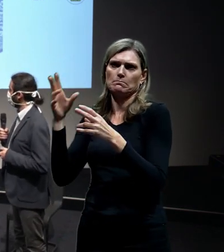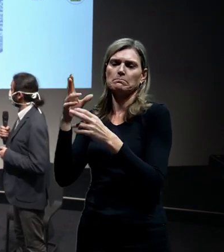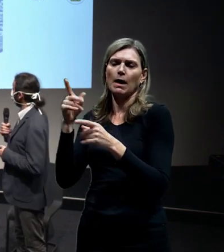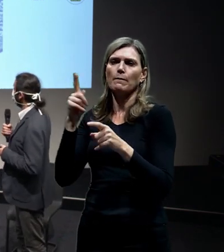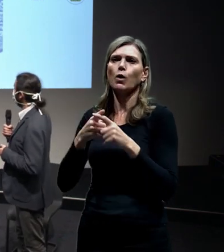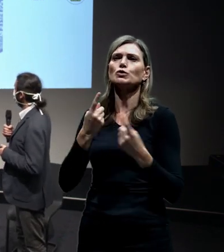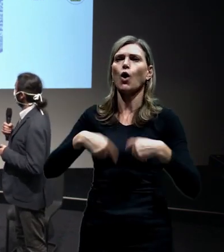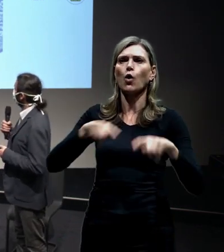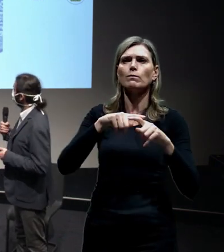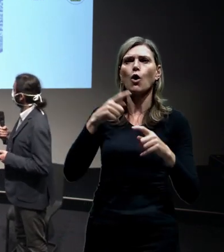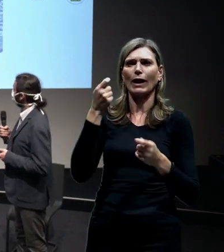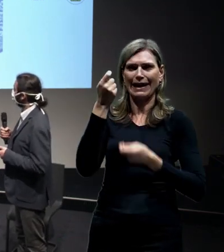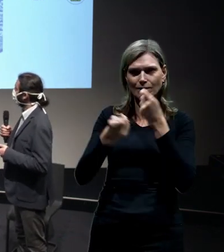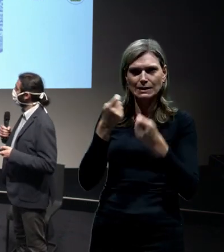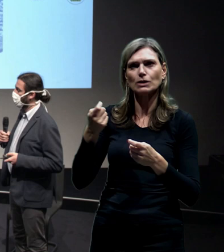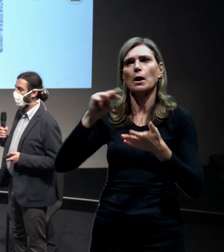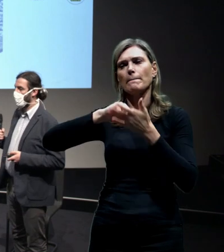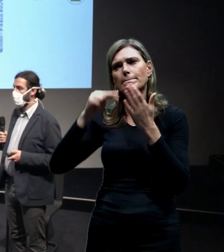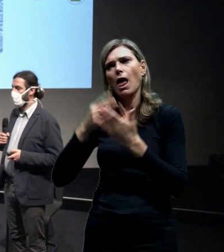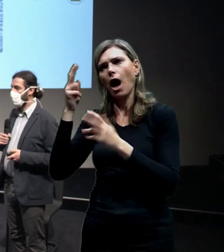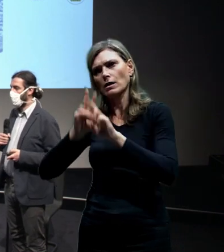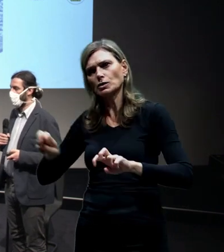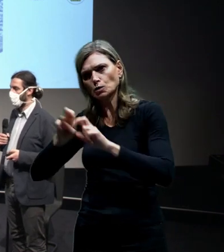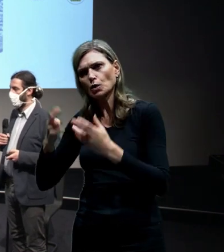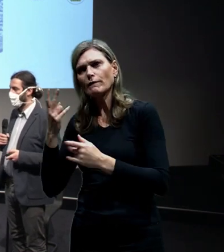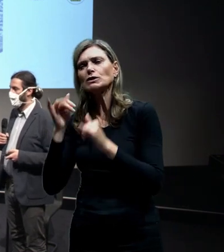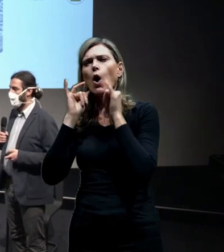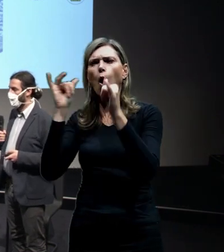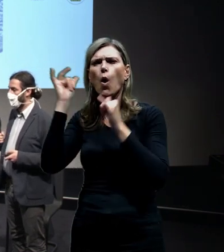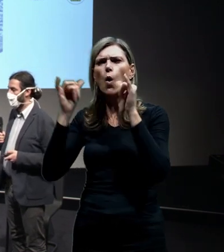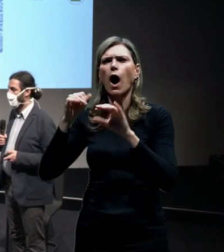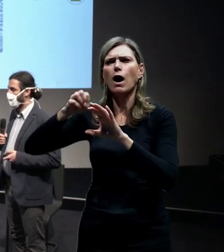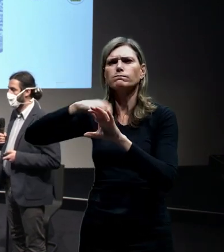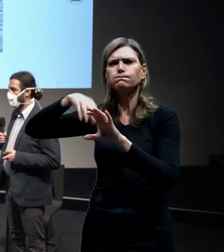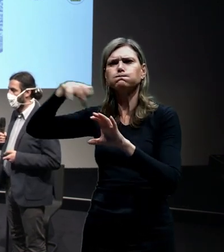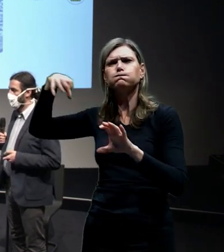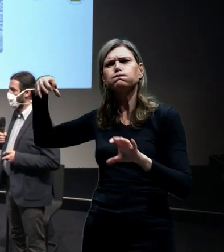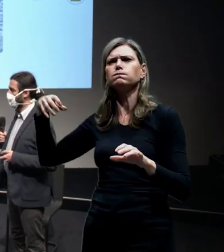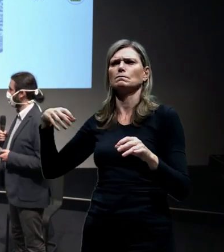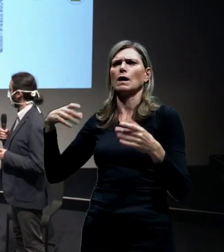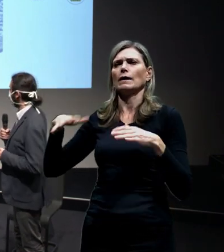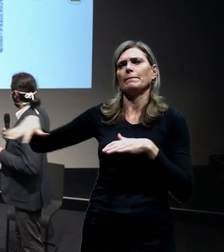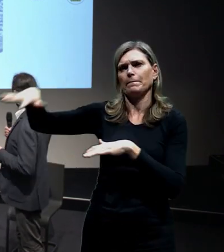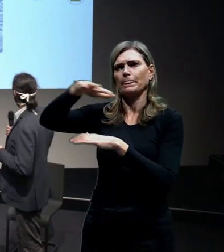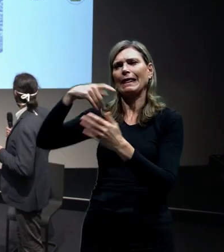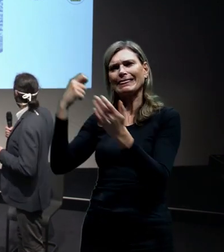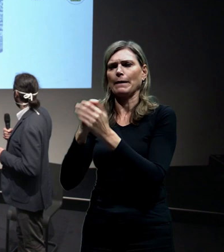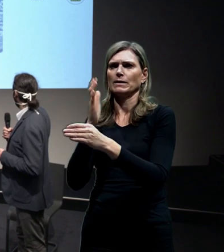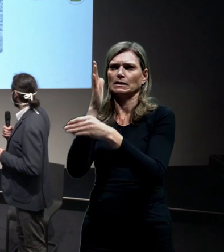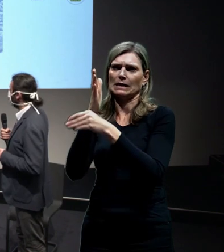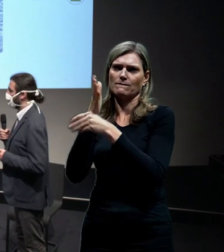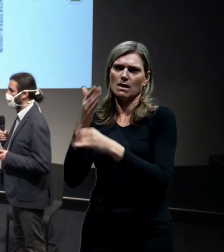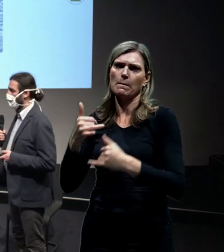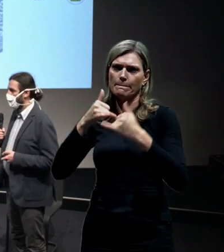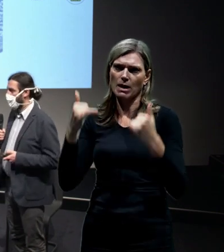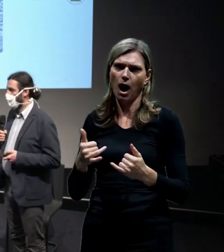připravuje studii řešení hlukové a městní zátěže celého severu Prahy